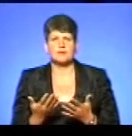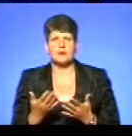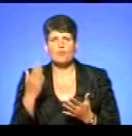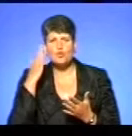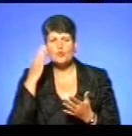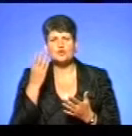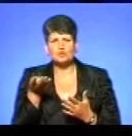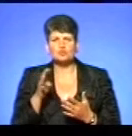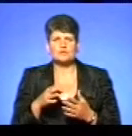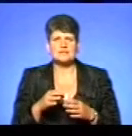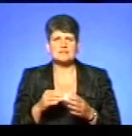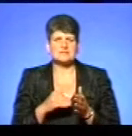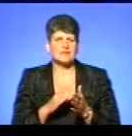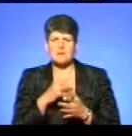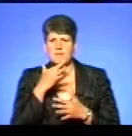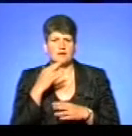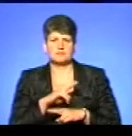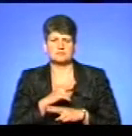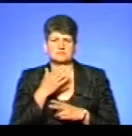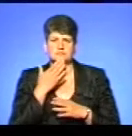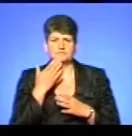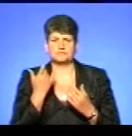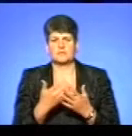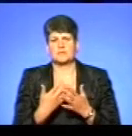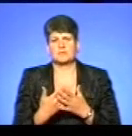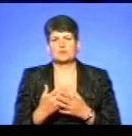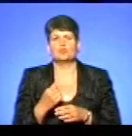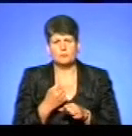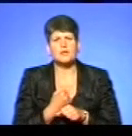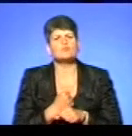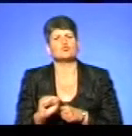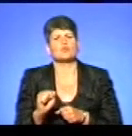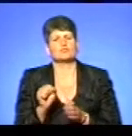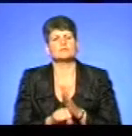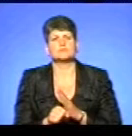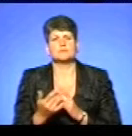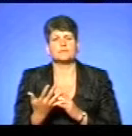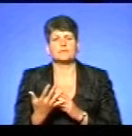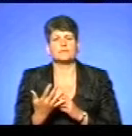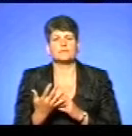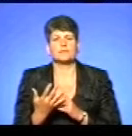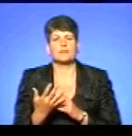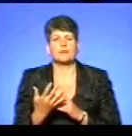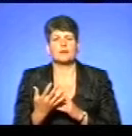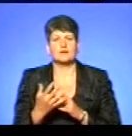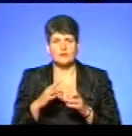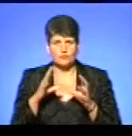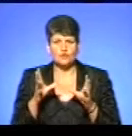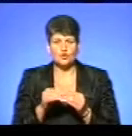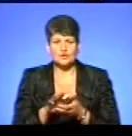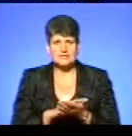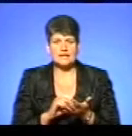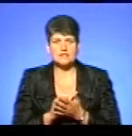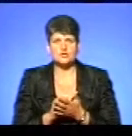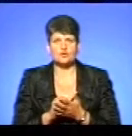свиней багато не вимерло. Це, якщо взяти то, якісь... Примусово було? Скільки багато? Маєте на увазі, якщо